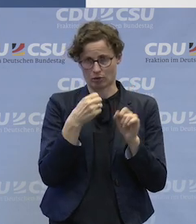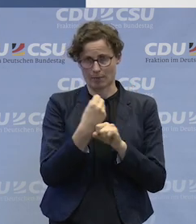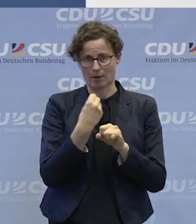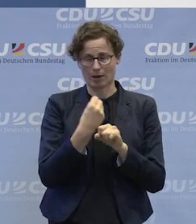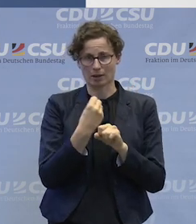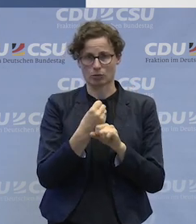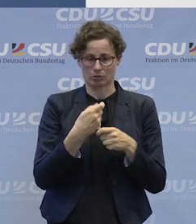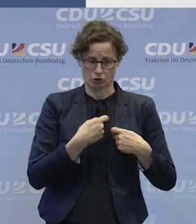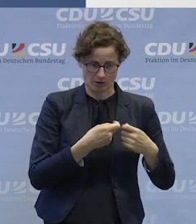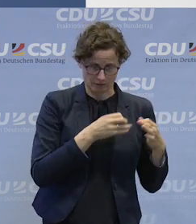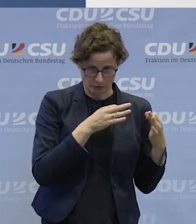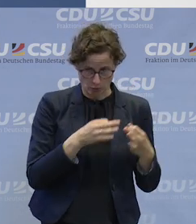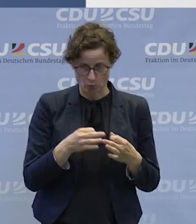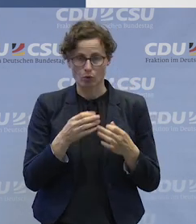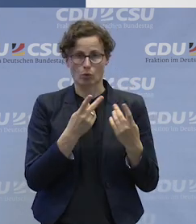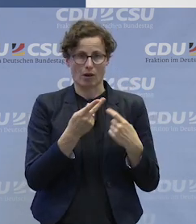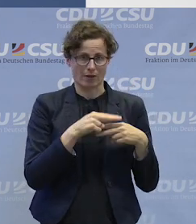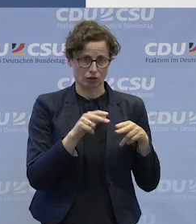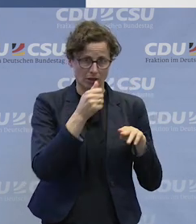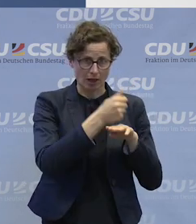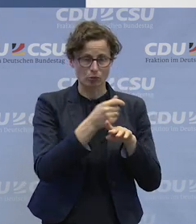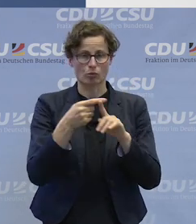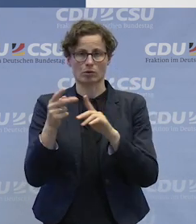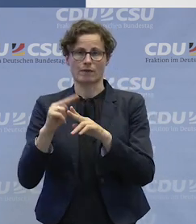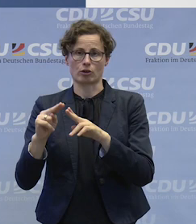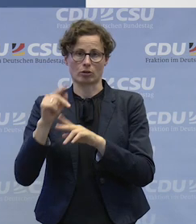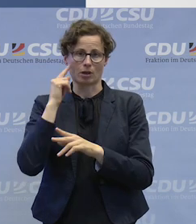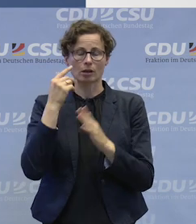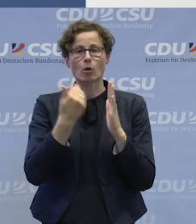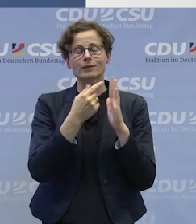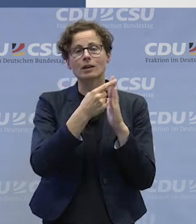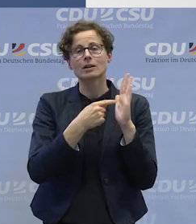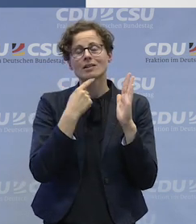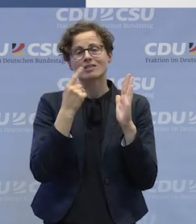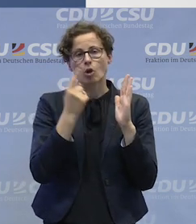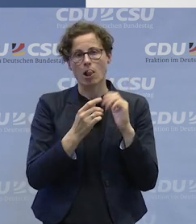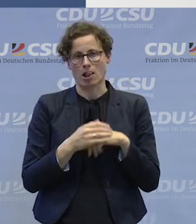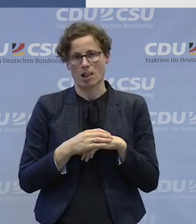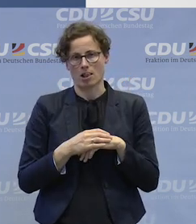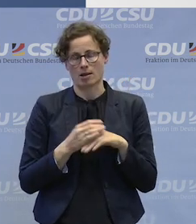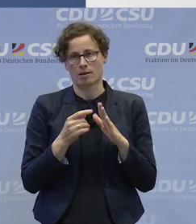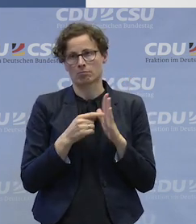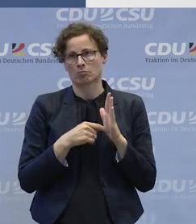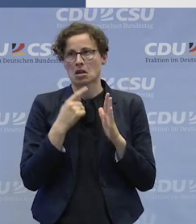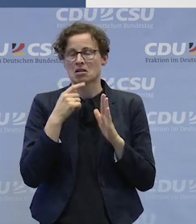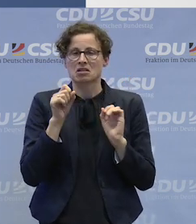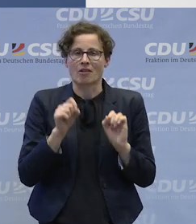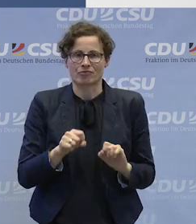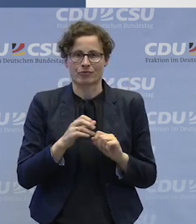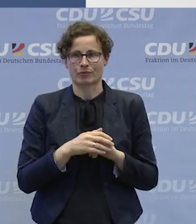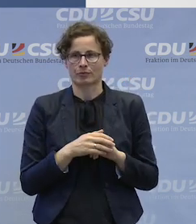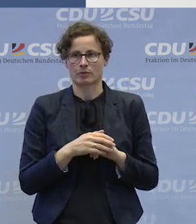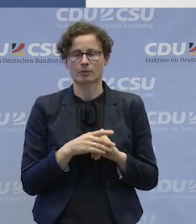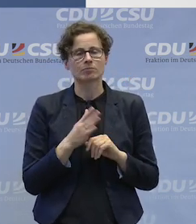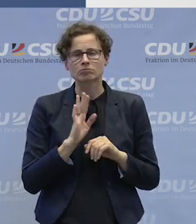den Geschäftsführungen oder Werkstattleitungen mit sich, weil häufig von sollen, kann, die Rede ist,